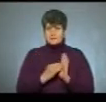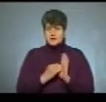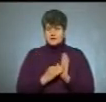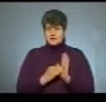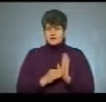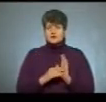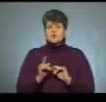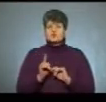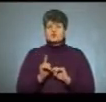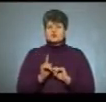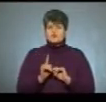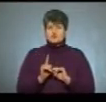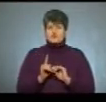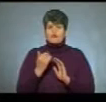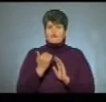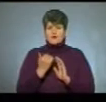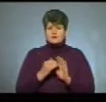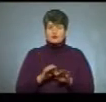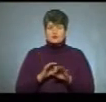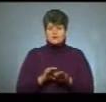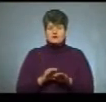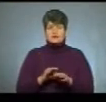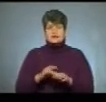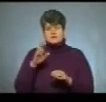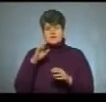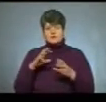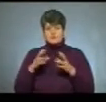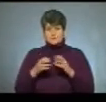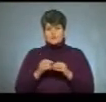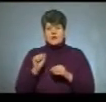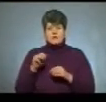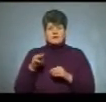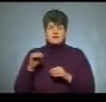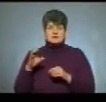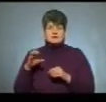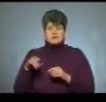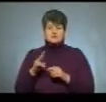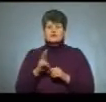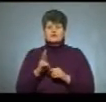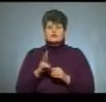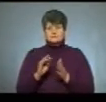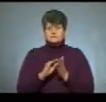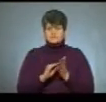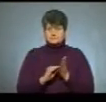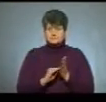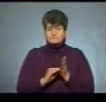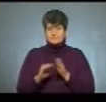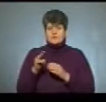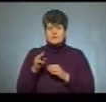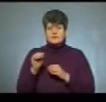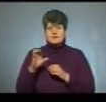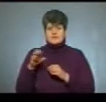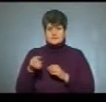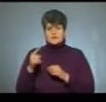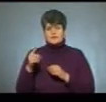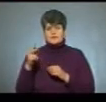порядку проведення державної підсумкової атестації для коледжів, той, хто склав тест на